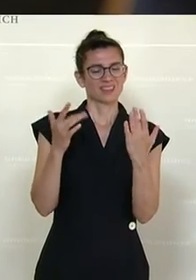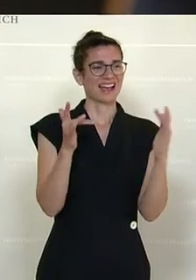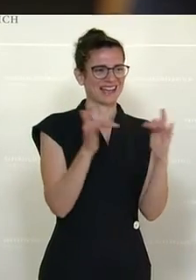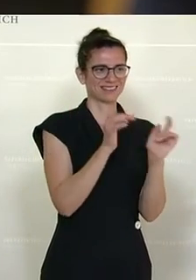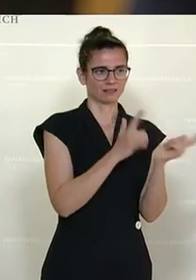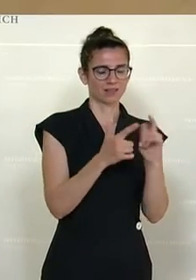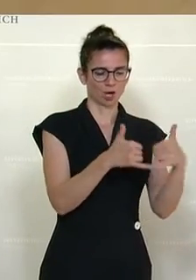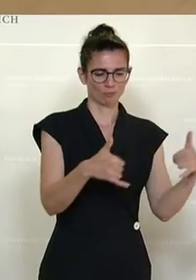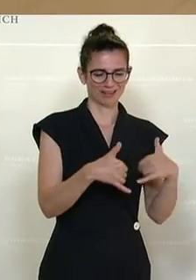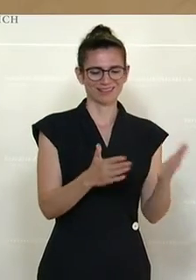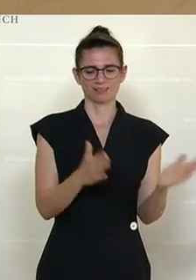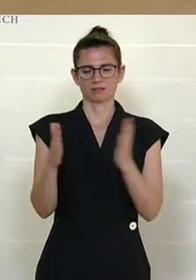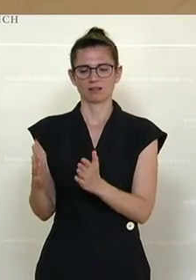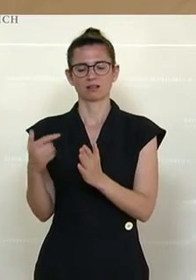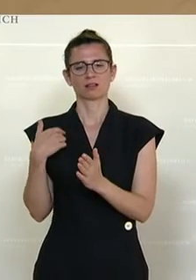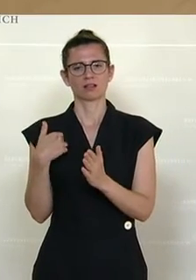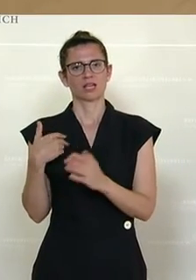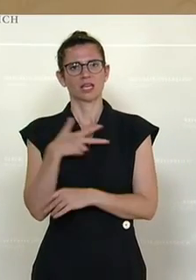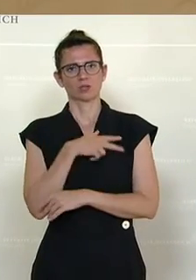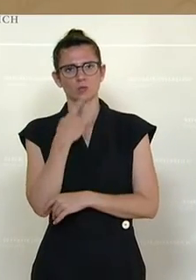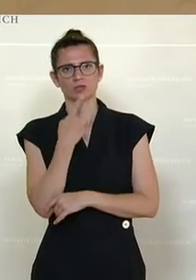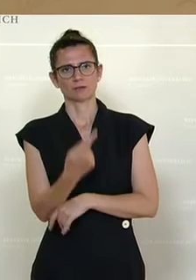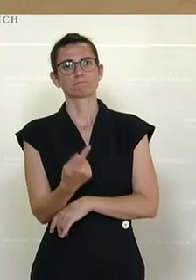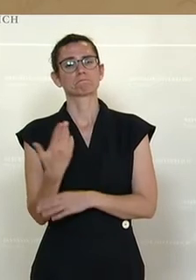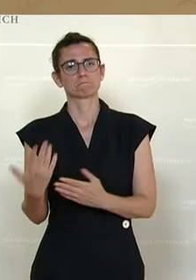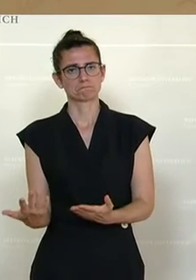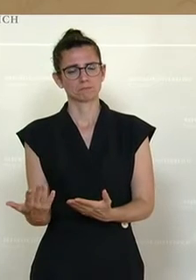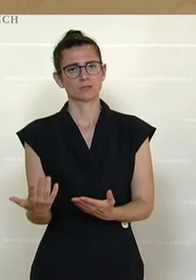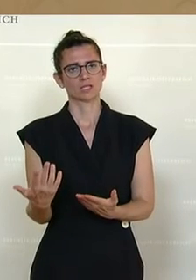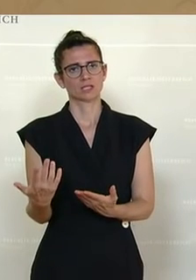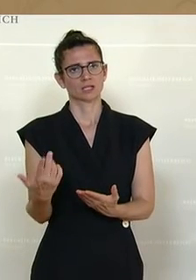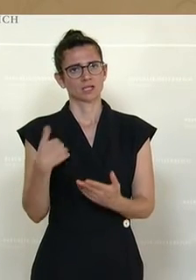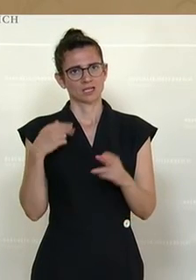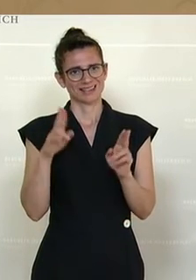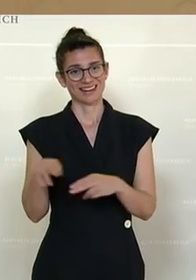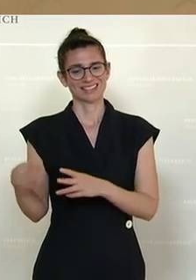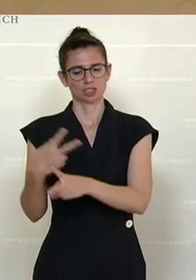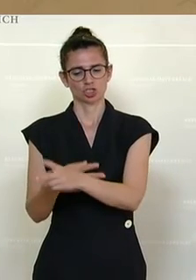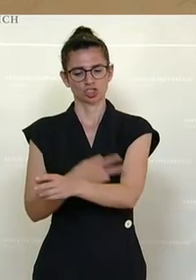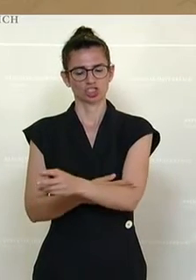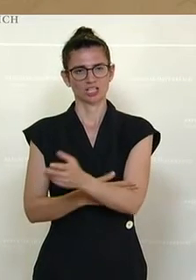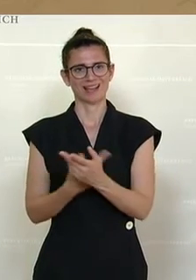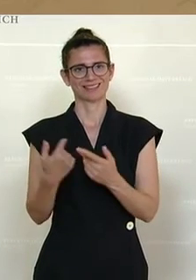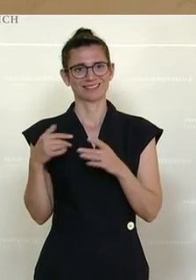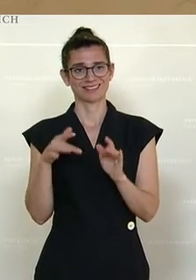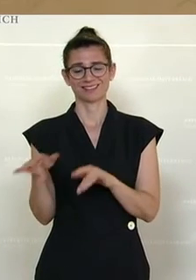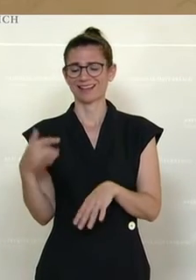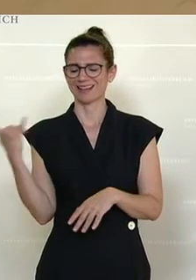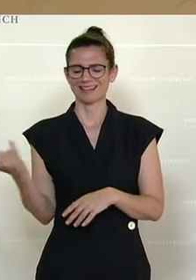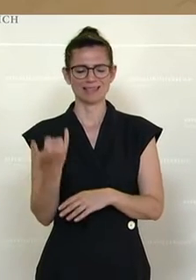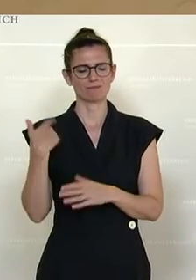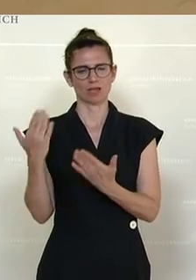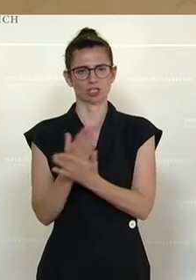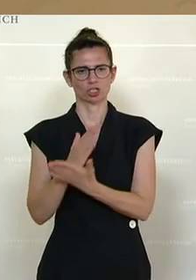dass wir auch der Auffassung sind, dass selbstverständlich auch in solchen Fragen der Rechtsstaat das Maß aller Dinge ist.